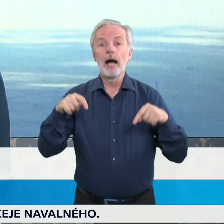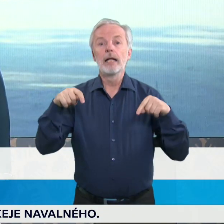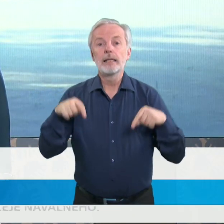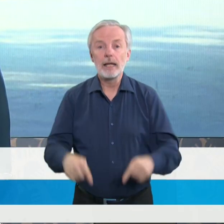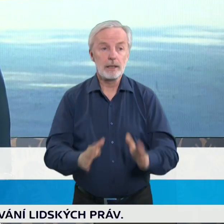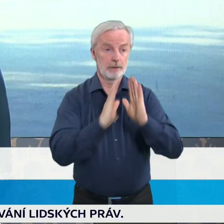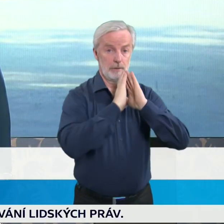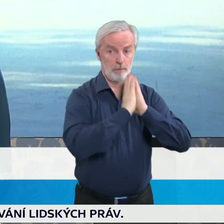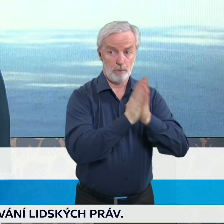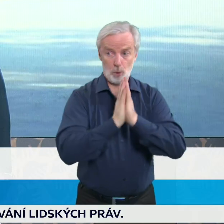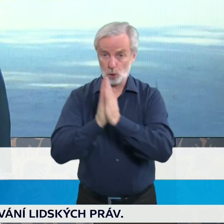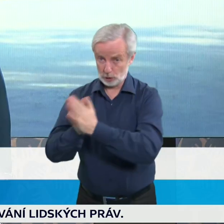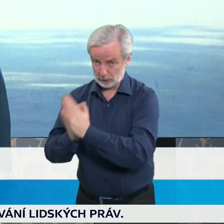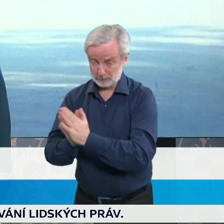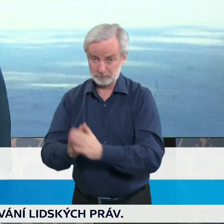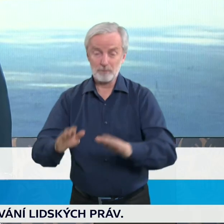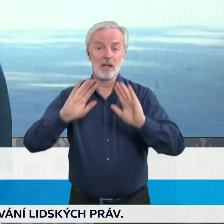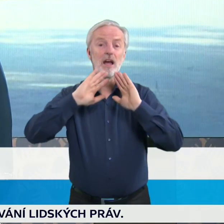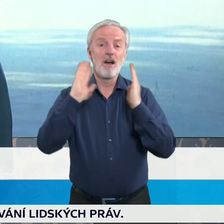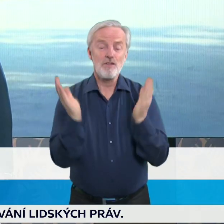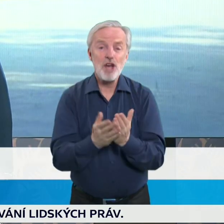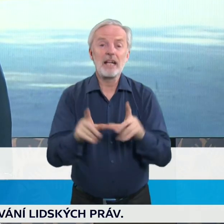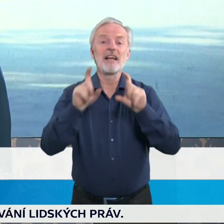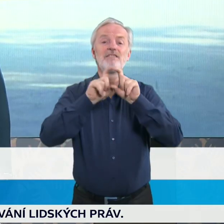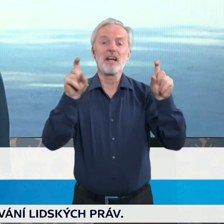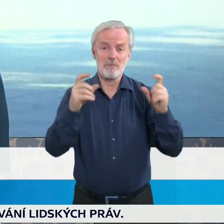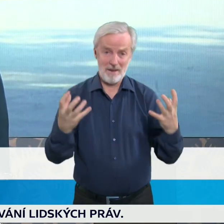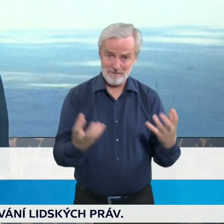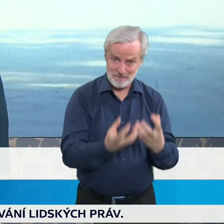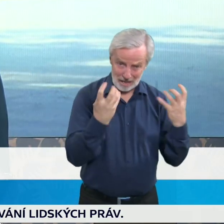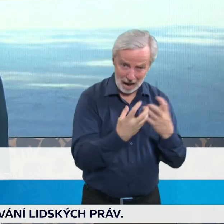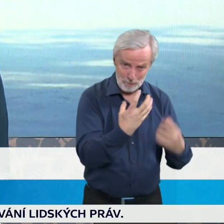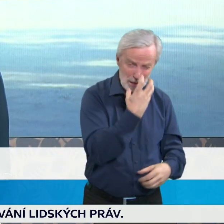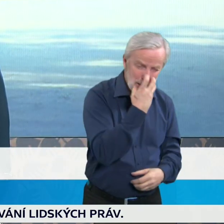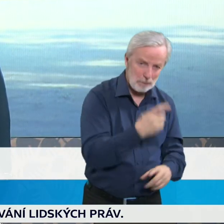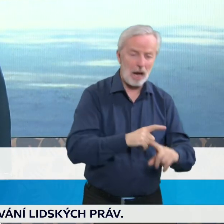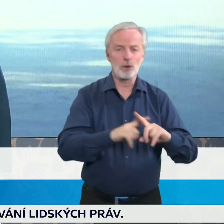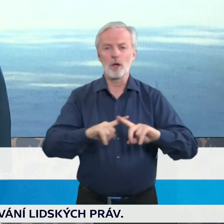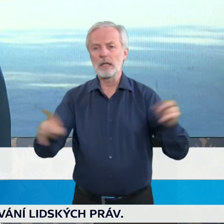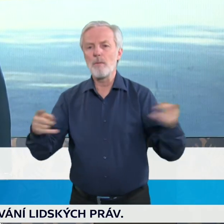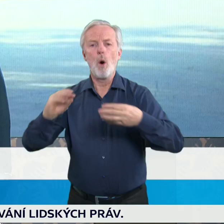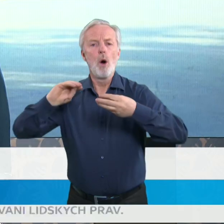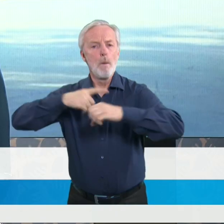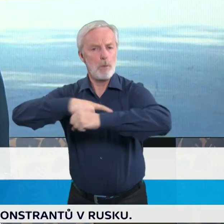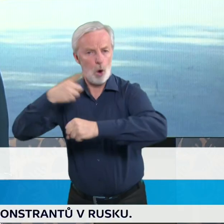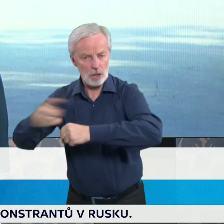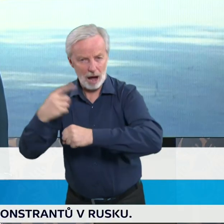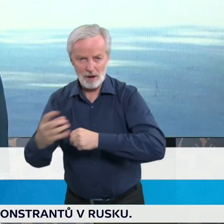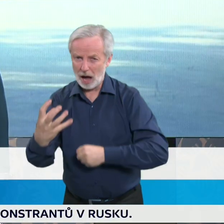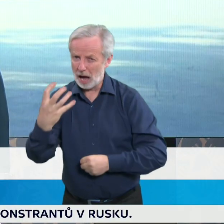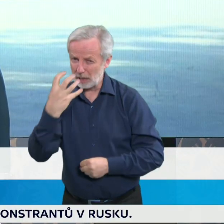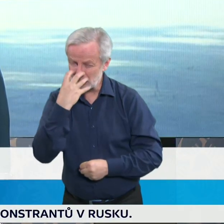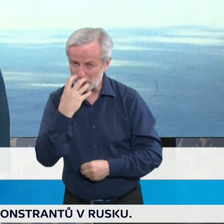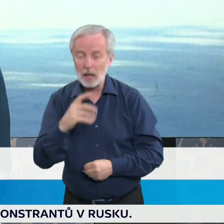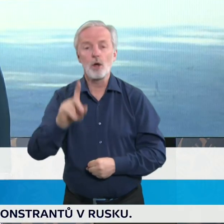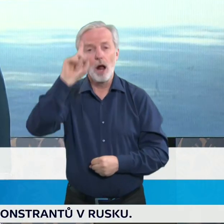všechny výrobce a všechny malobchodní prodejce, zejména potom obchodní řetězce,